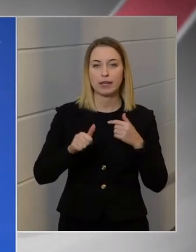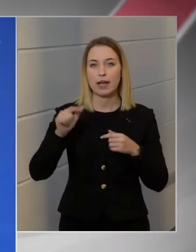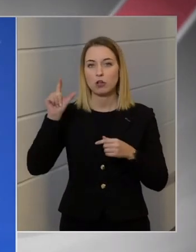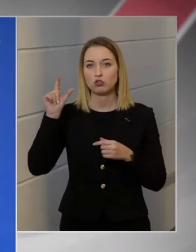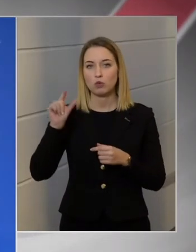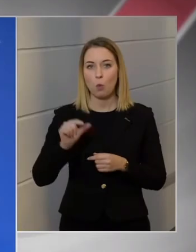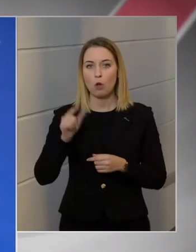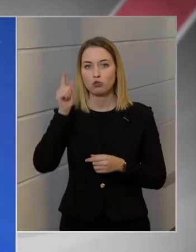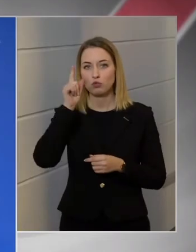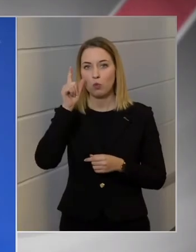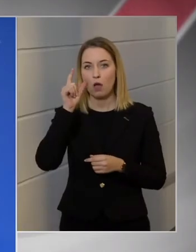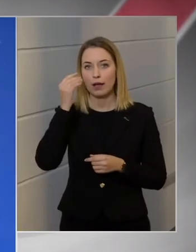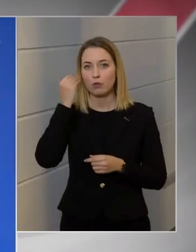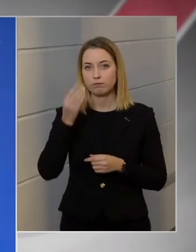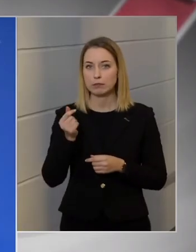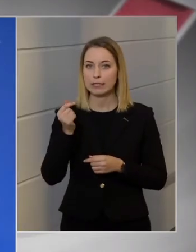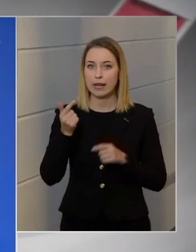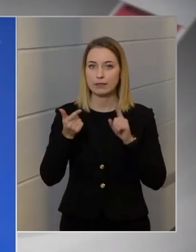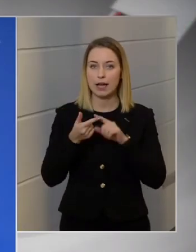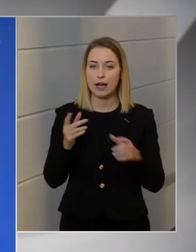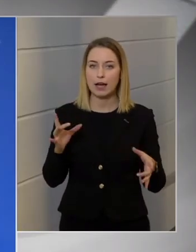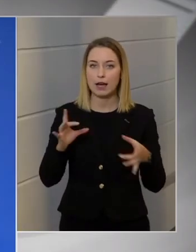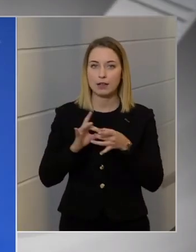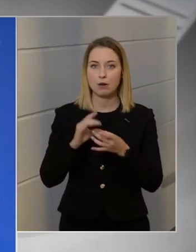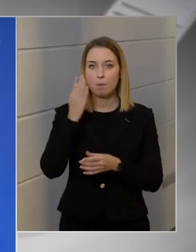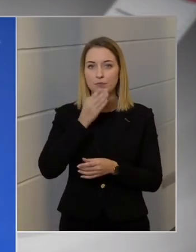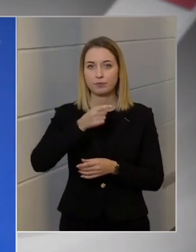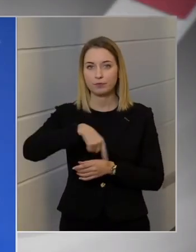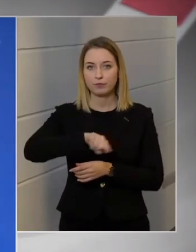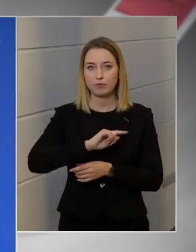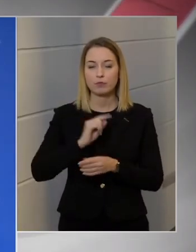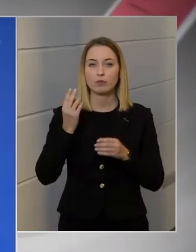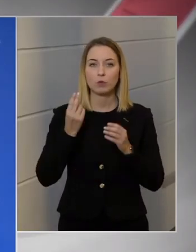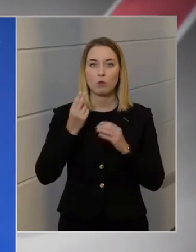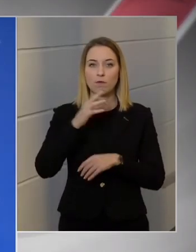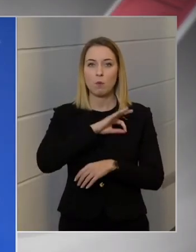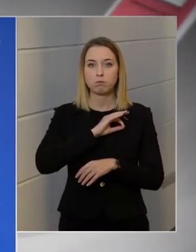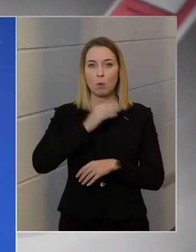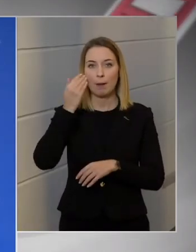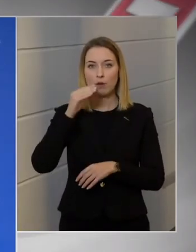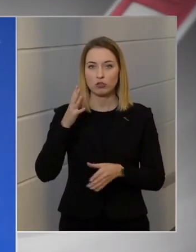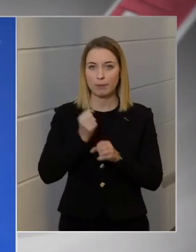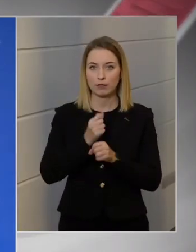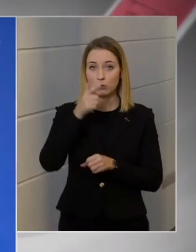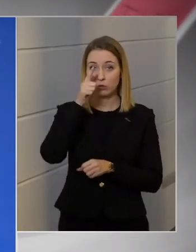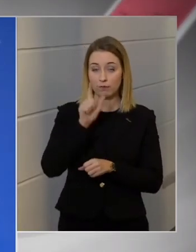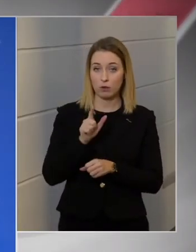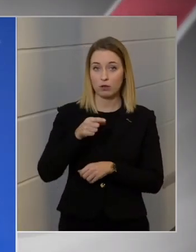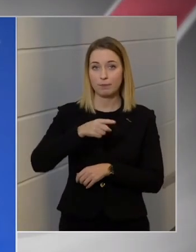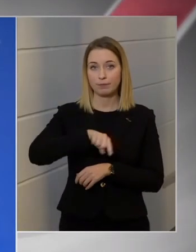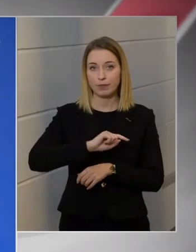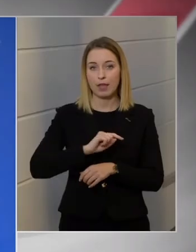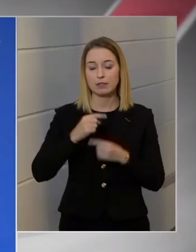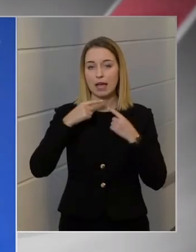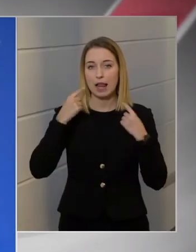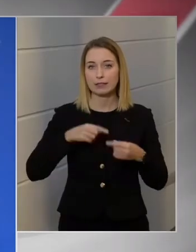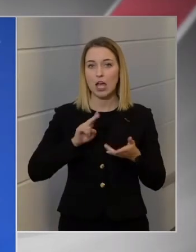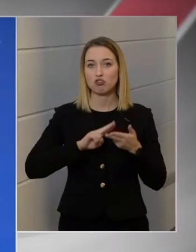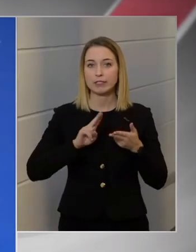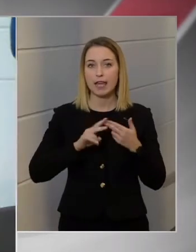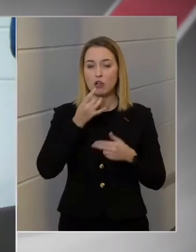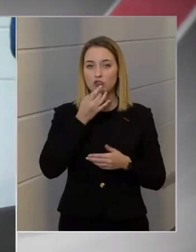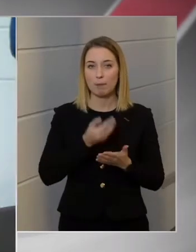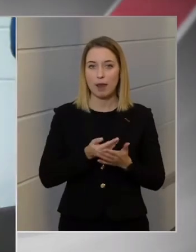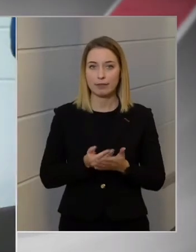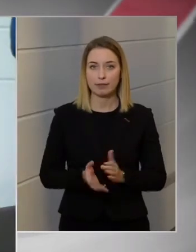olcsó lakásbérlettel kapcsolatosan, hogyha ezeket a főpolgármesterokat betartotta volna, akkor ezek az állítások hitelesebbek lennének.